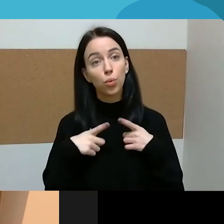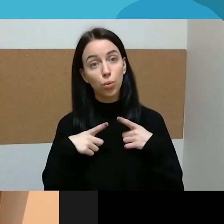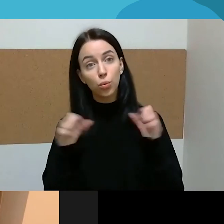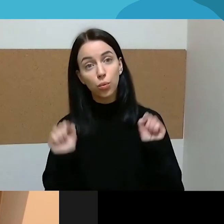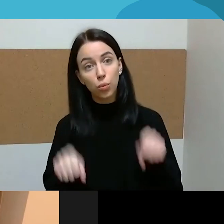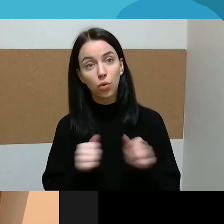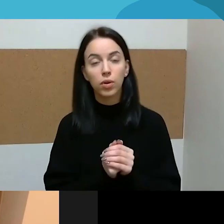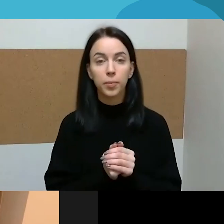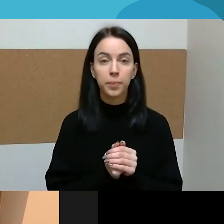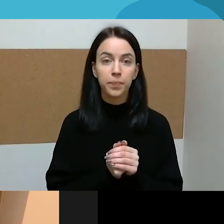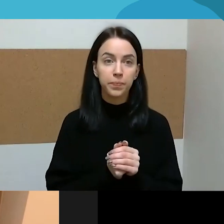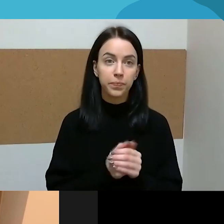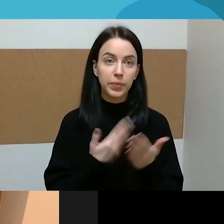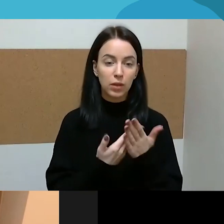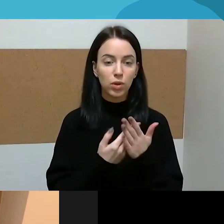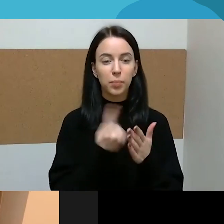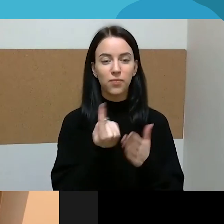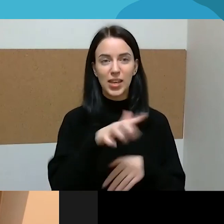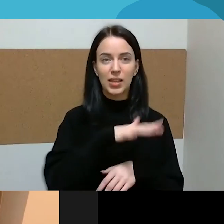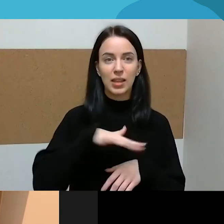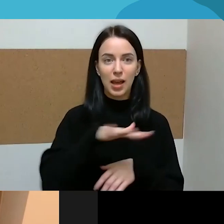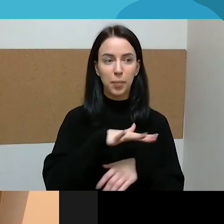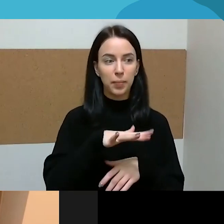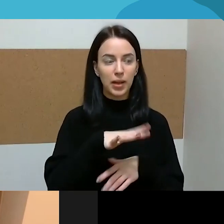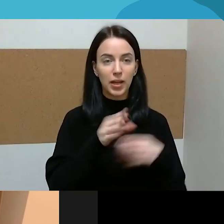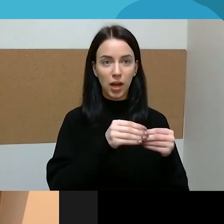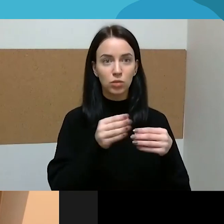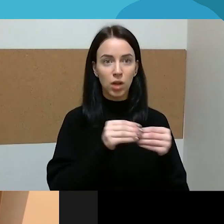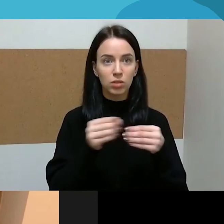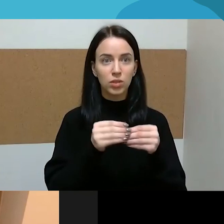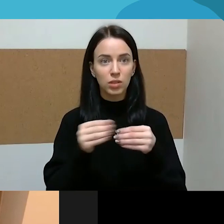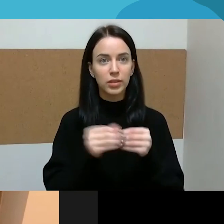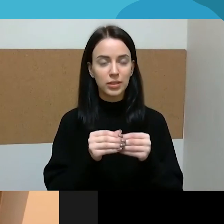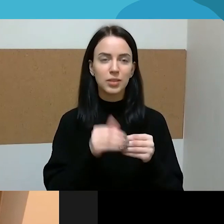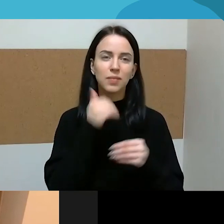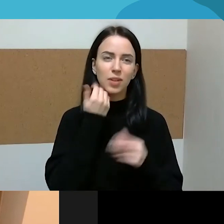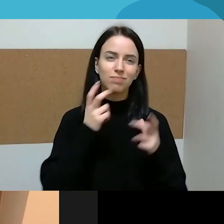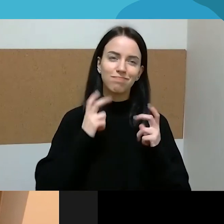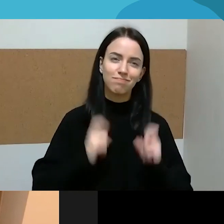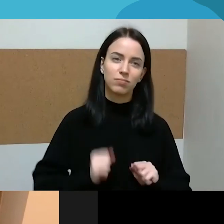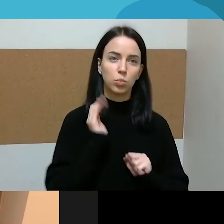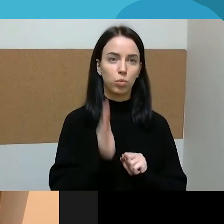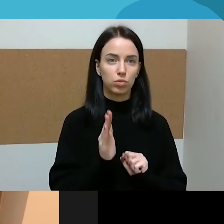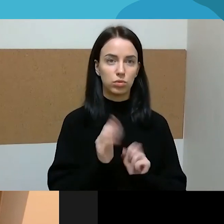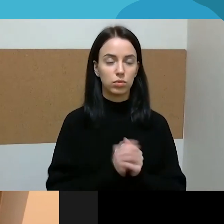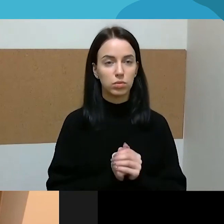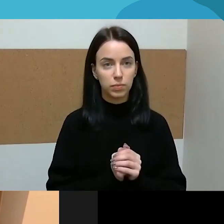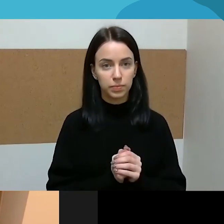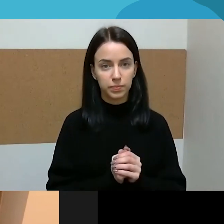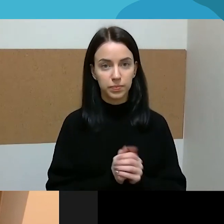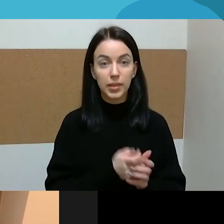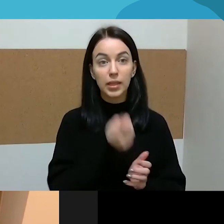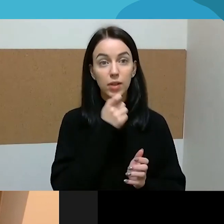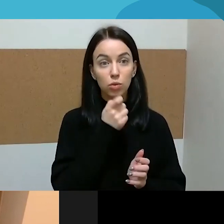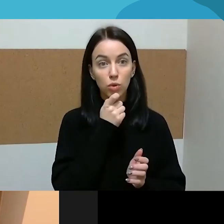visi vienas kitam truputėlį, manau, atsibosti, net jeigu ir labai myli ten vienus kitus, tai tokie atitrukimai